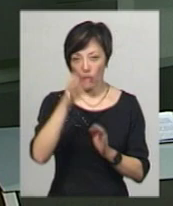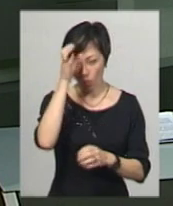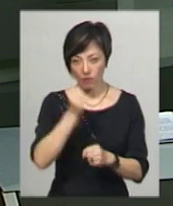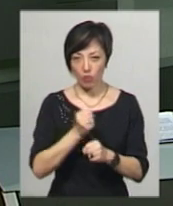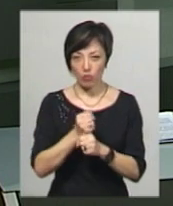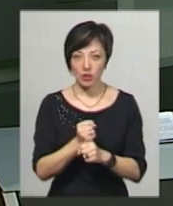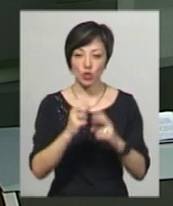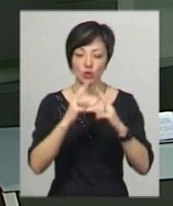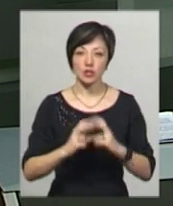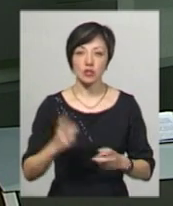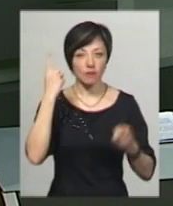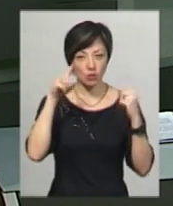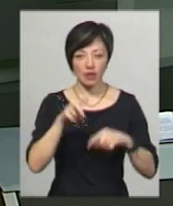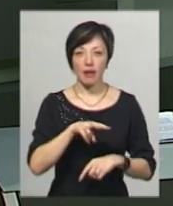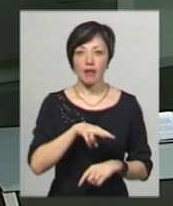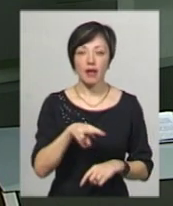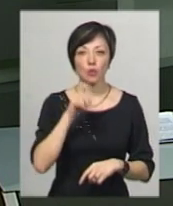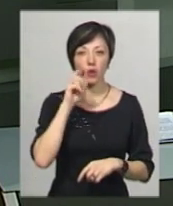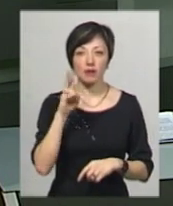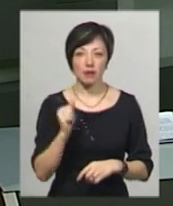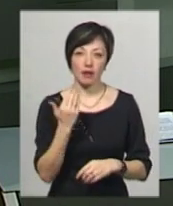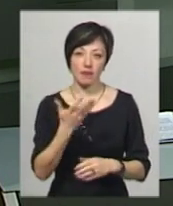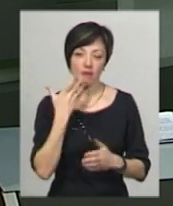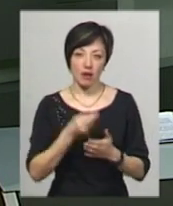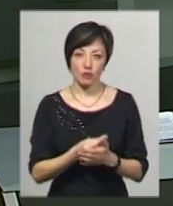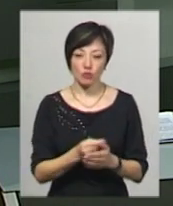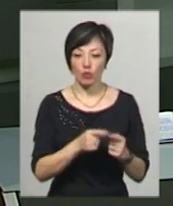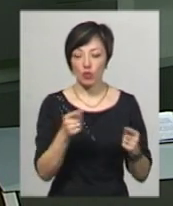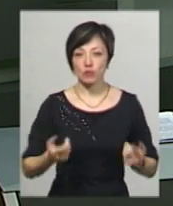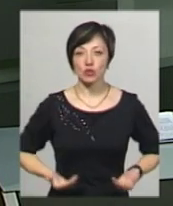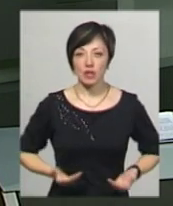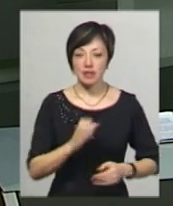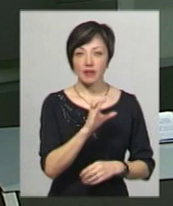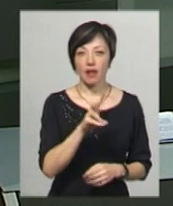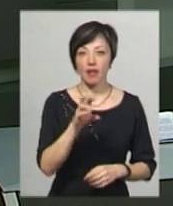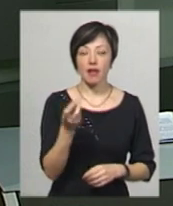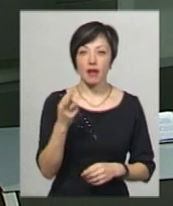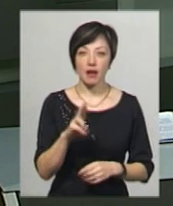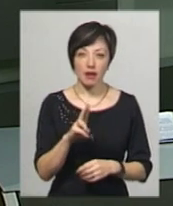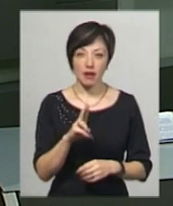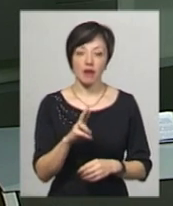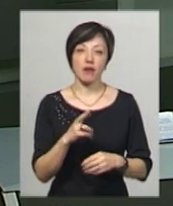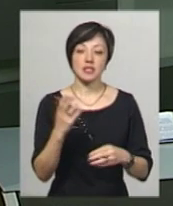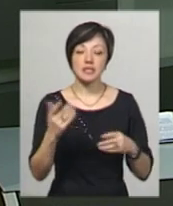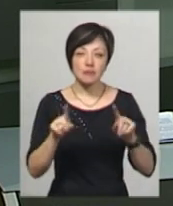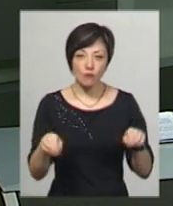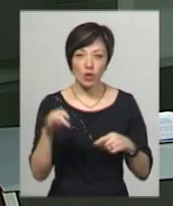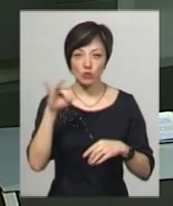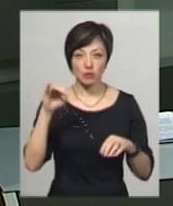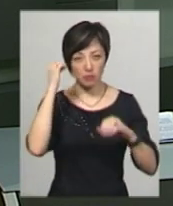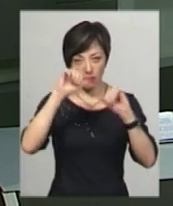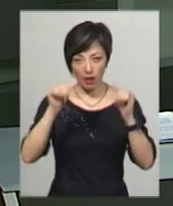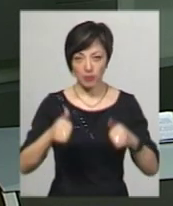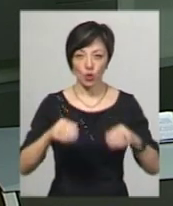роботи, з яких досліджували творчість Лесі Українки та її власну. Протягом життя Світлана Леля Гбегутова створює історичні пам'ятники,